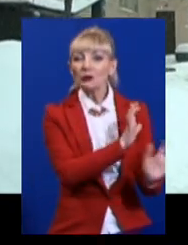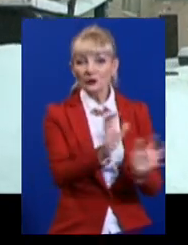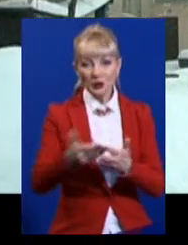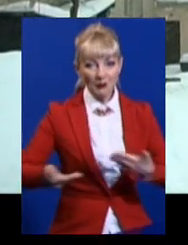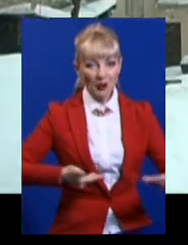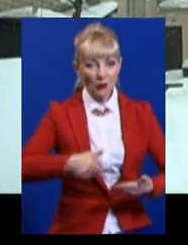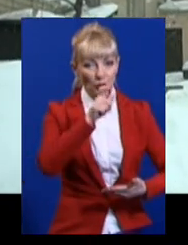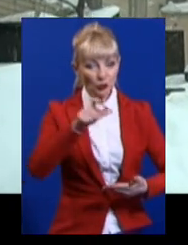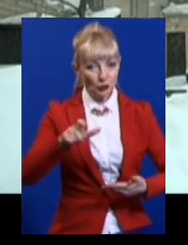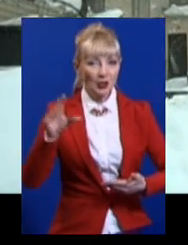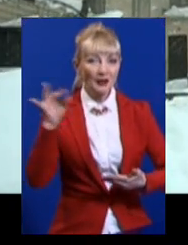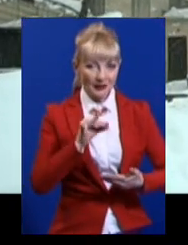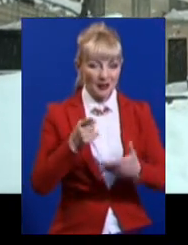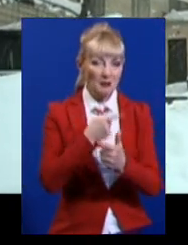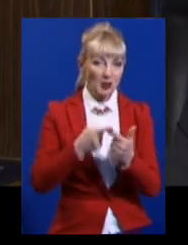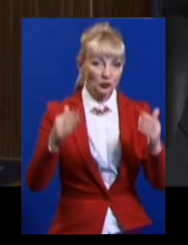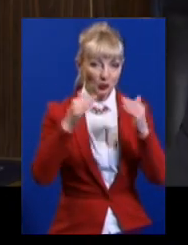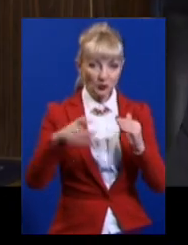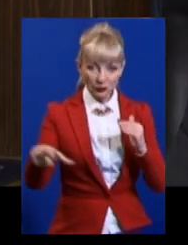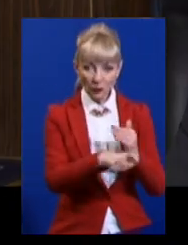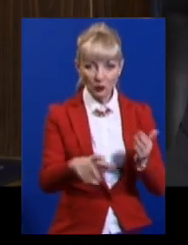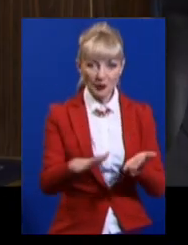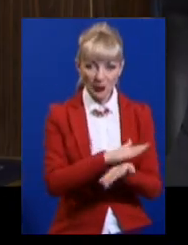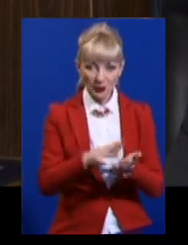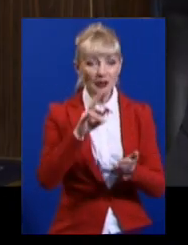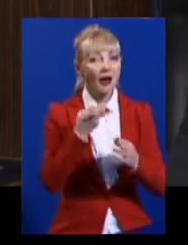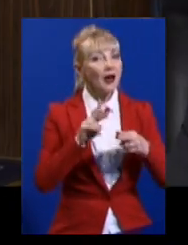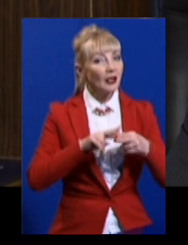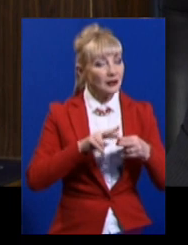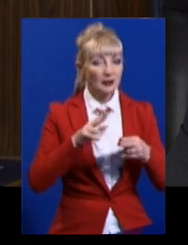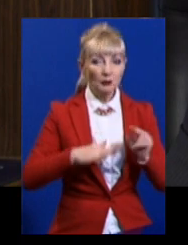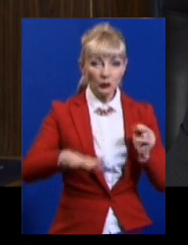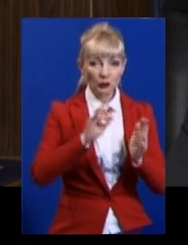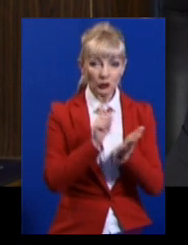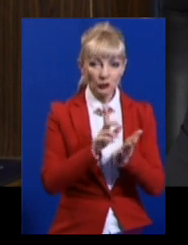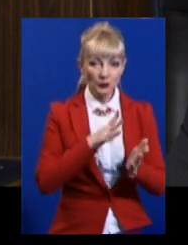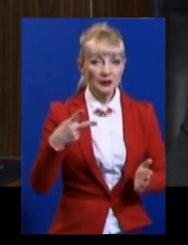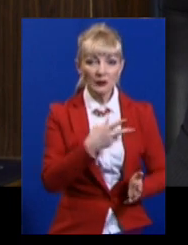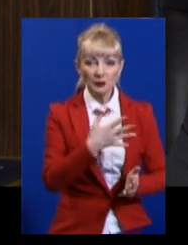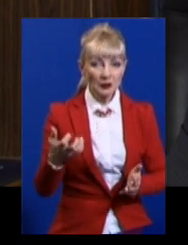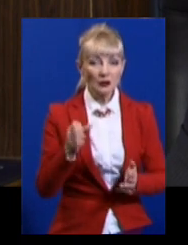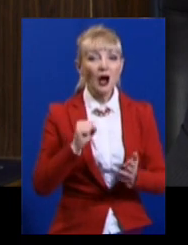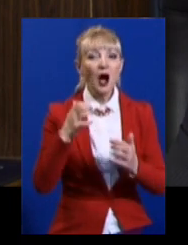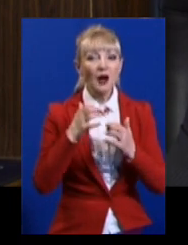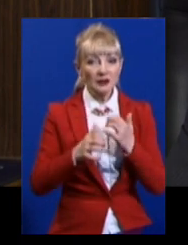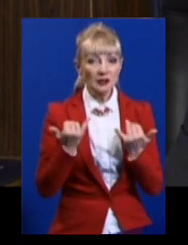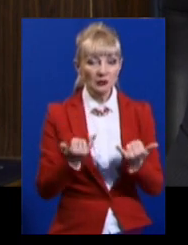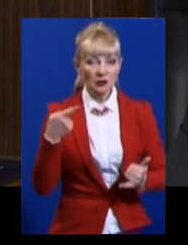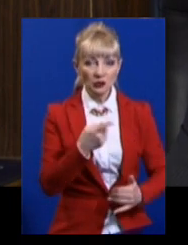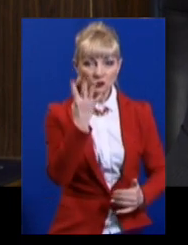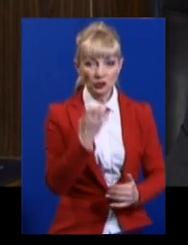квартальної дороги, звісно, почистити. Для цих площ працівників має бути 2,5 тисячі, а в середньому зараз 1400.